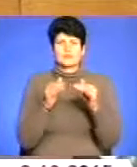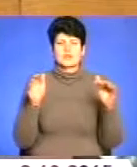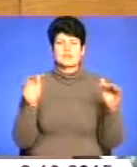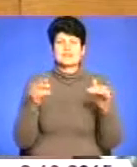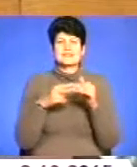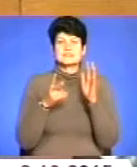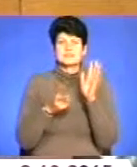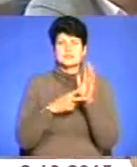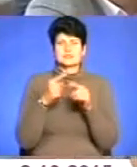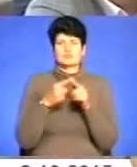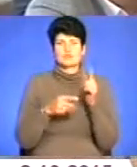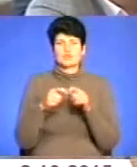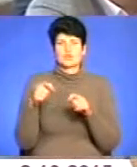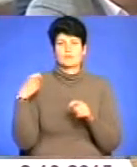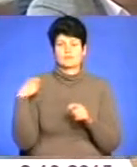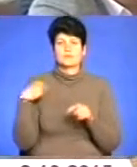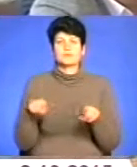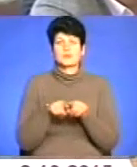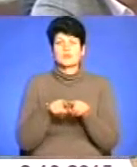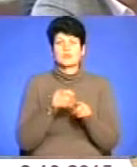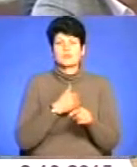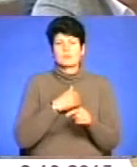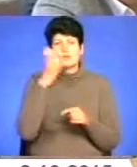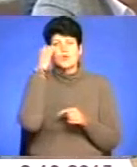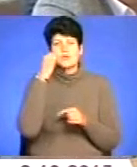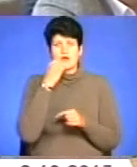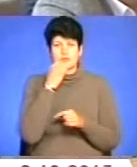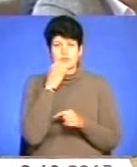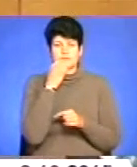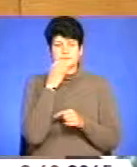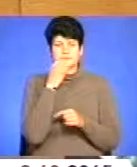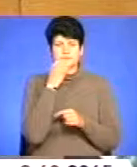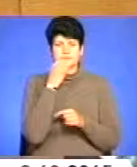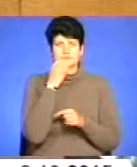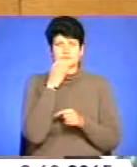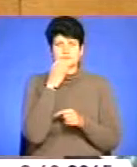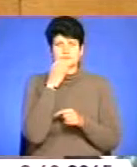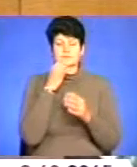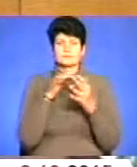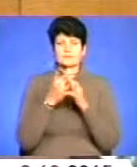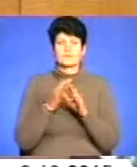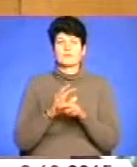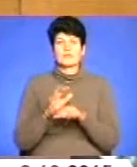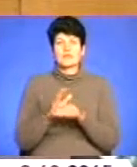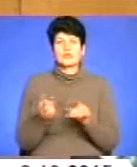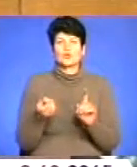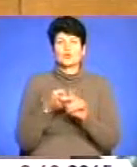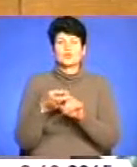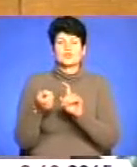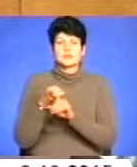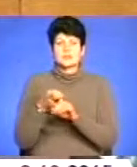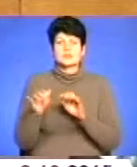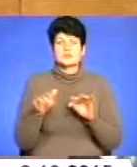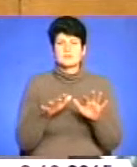17,5 кілометрів. Одночасто хотів би подякувати аграріям, котрі долучалися до